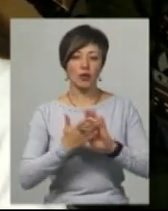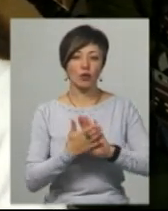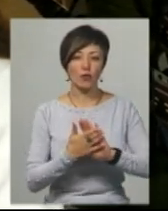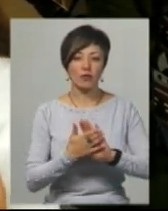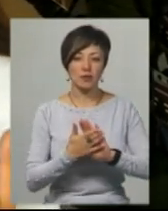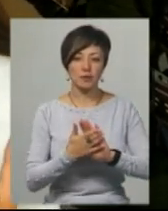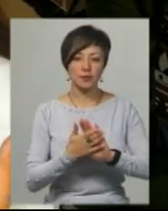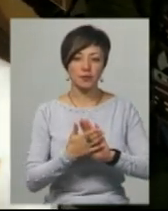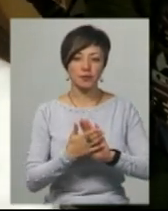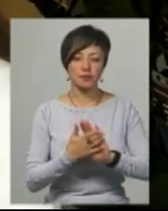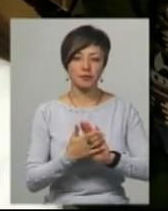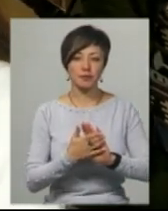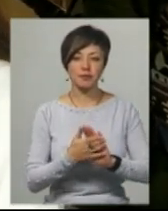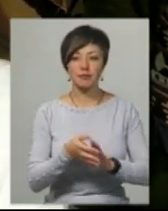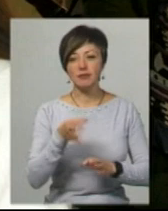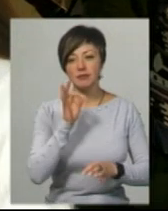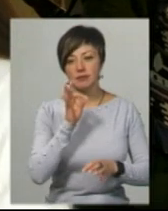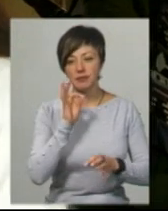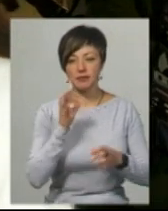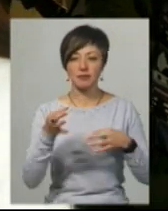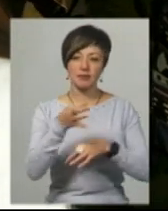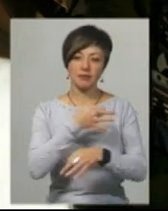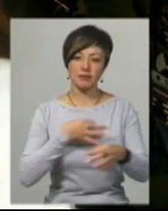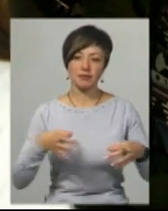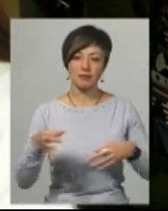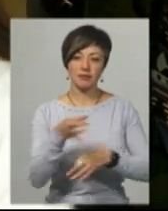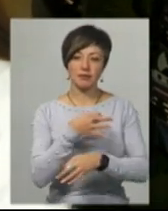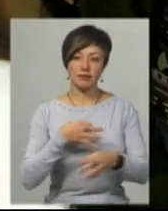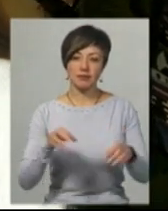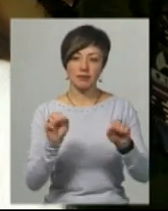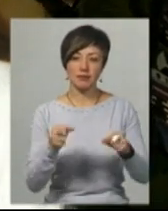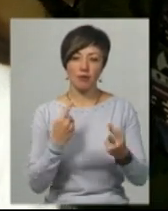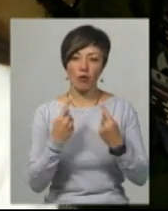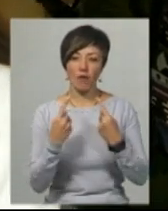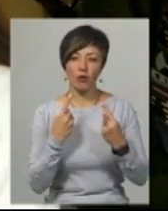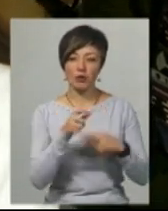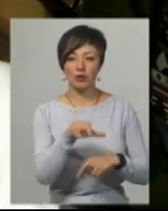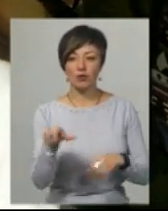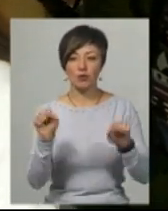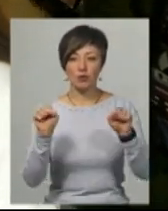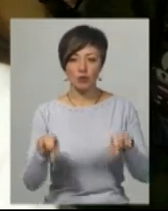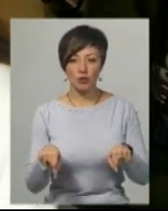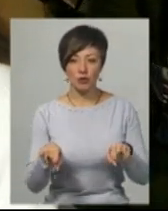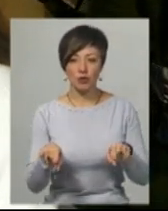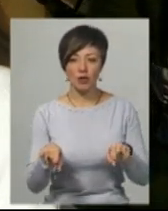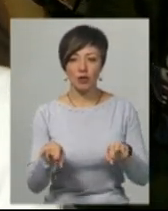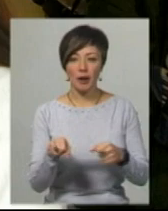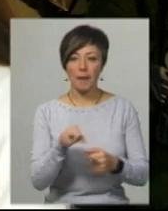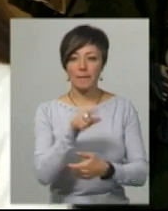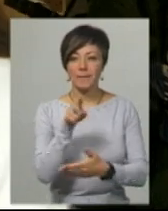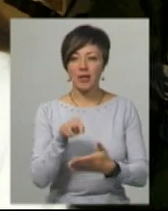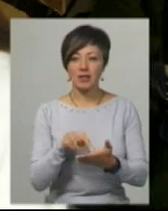обстановці, за кавою. ось так можна поговорити, слухачі, відвідувачі можуть поставити